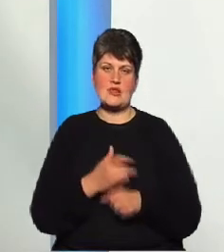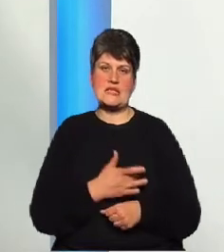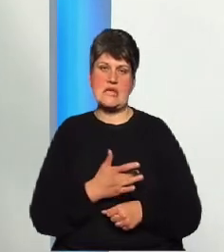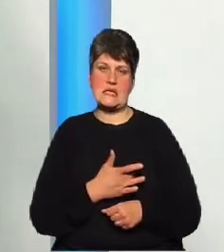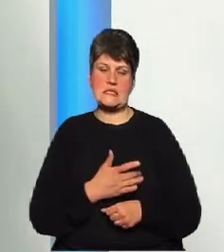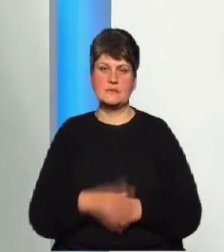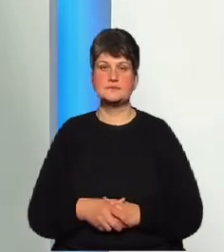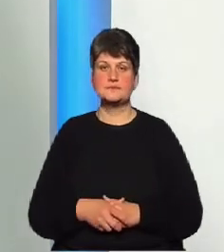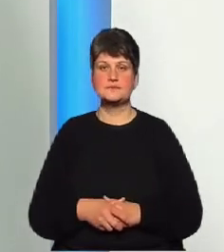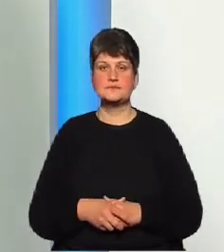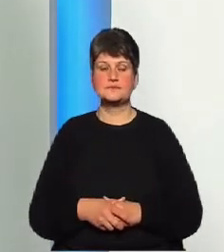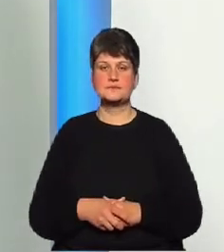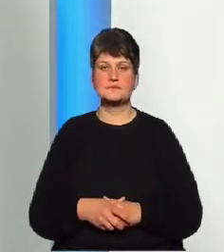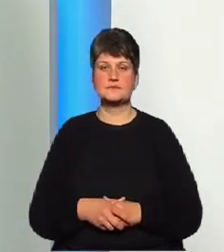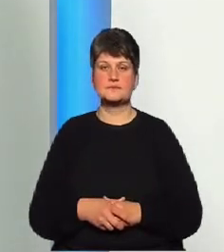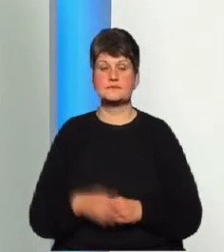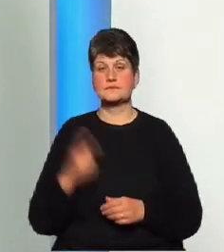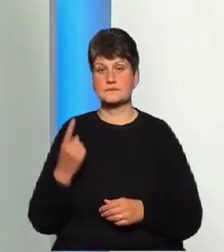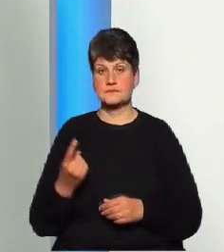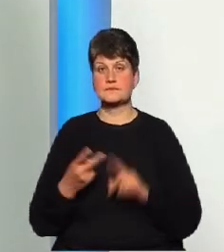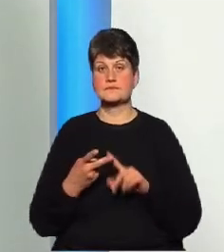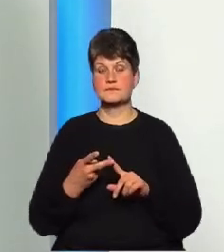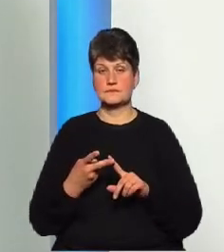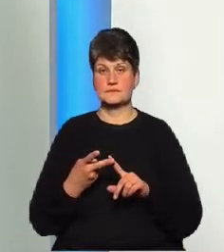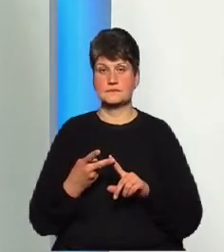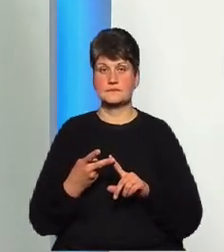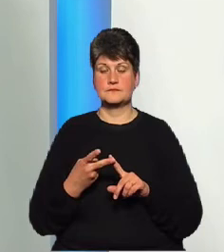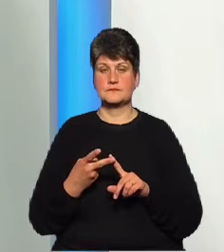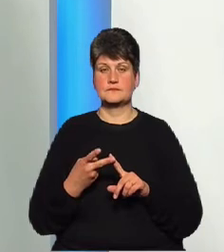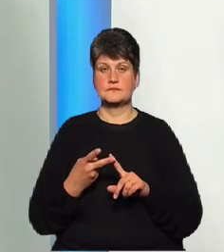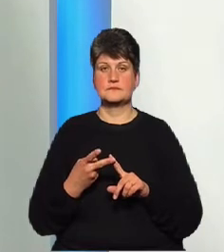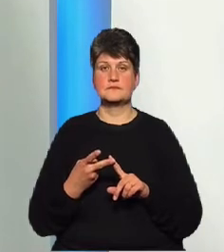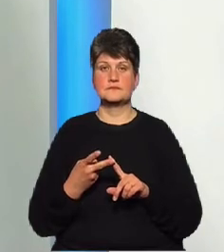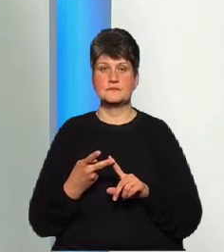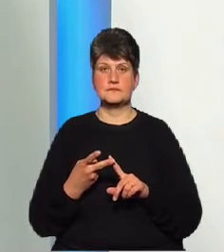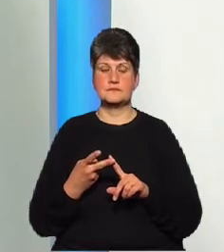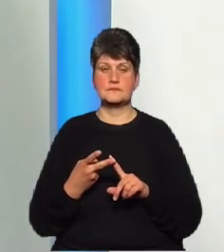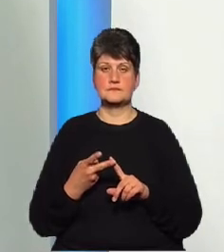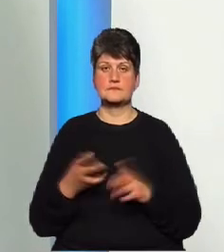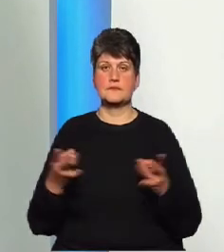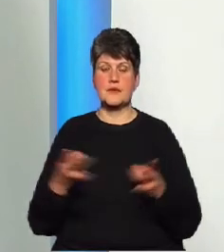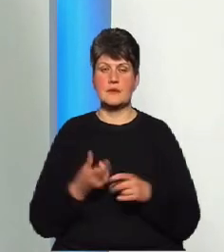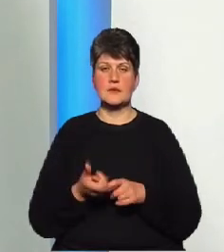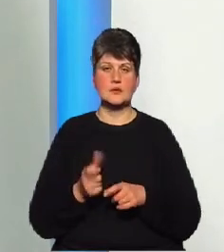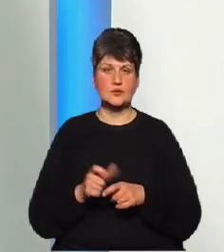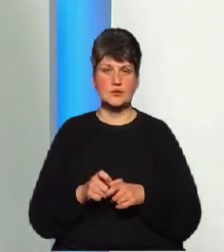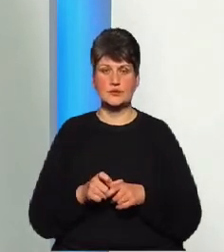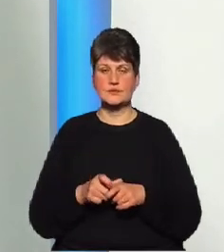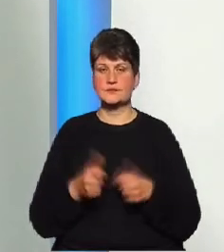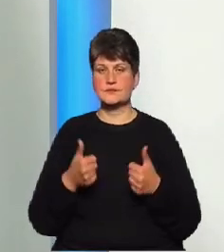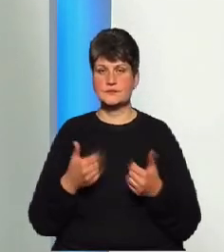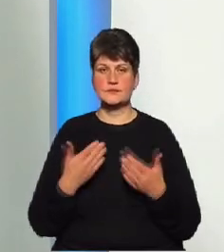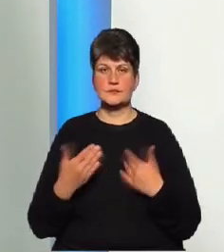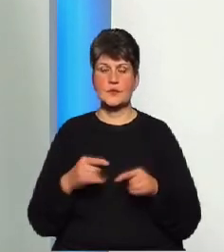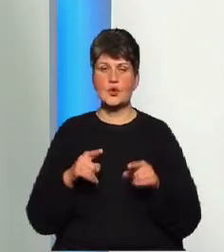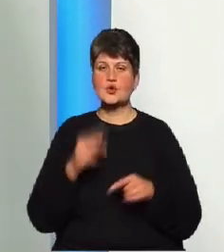І це раз. По-друге, слід дуже-дуже ретельно віднестися до того, що ми їмо, що ми п